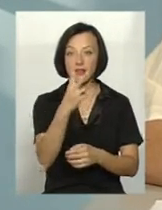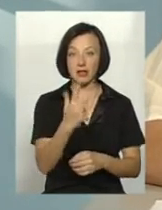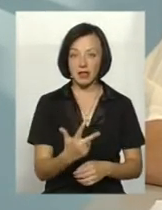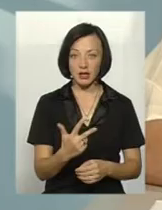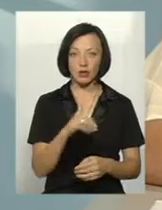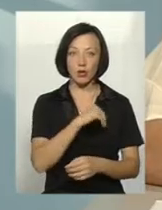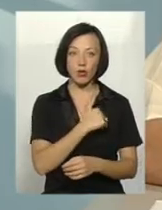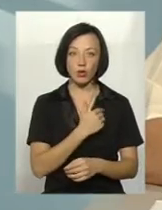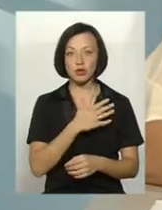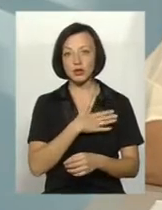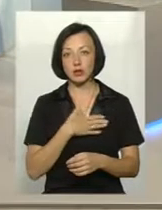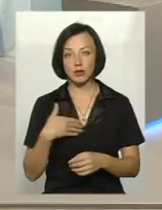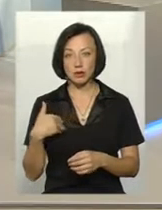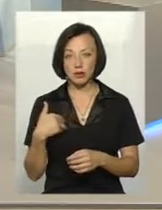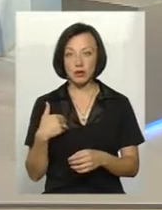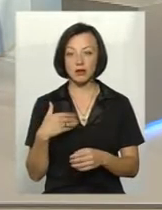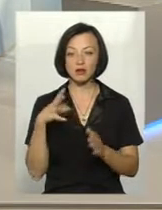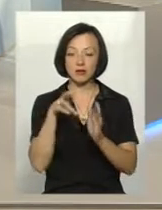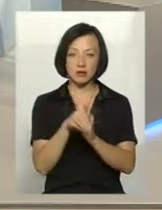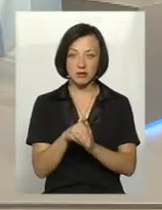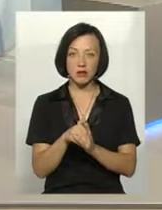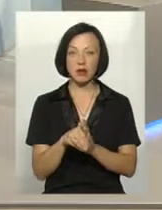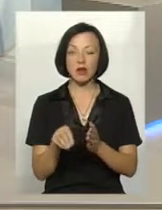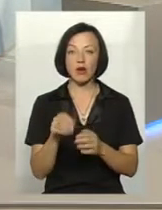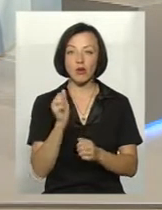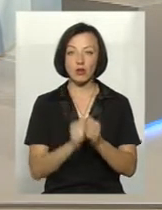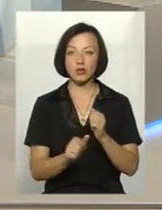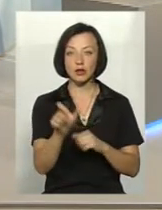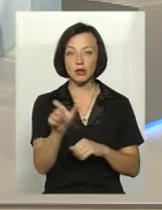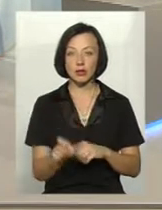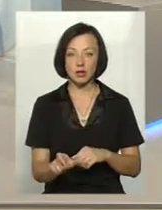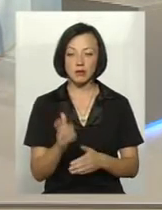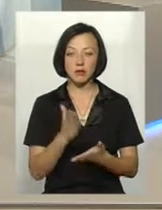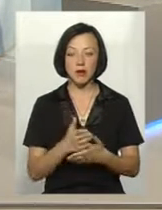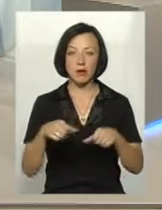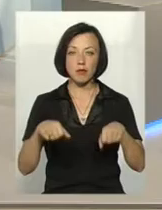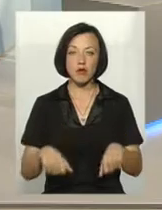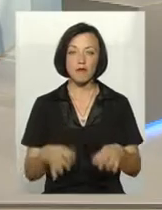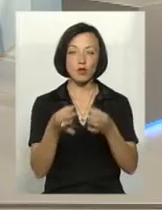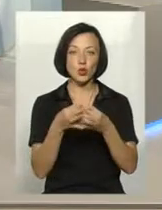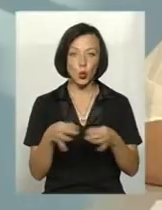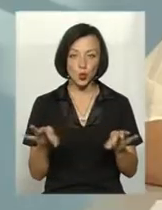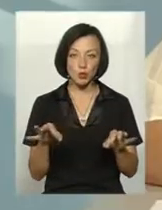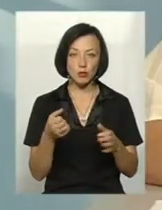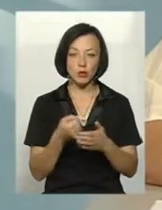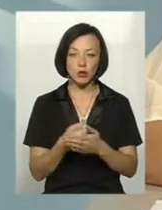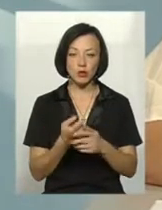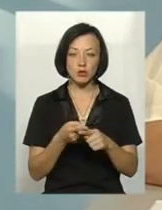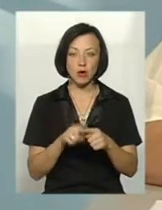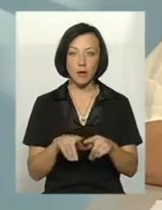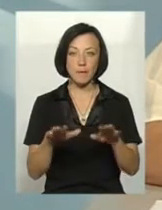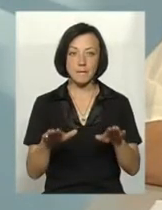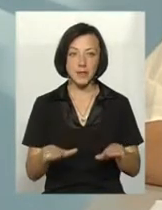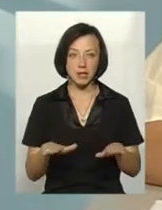все-таки хочемо, не хочемо, вони підтягуються, це все-таки кожна людина має право доступу до місця цього, якщо